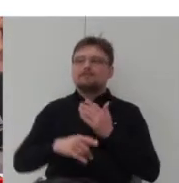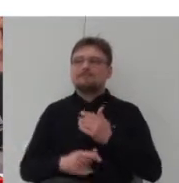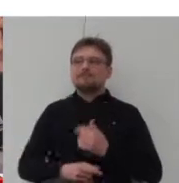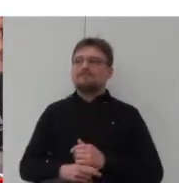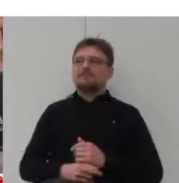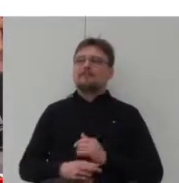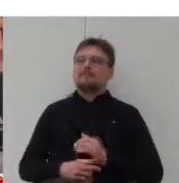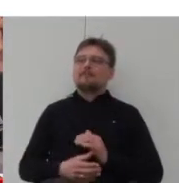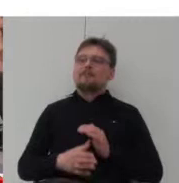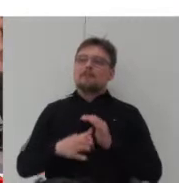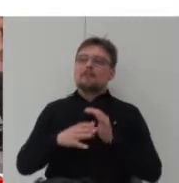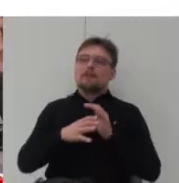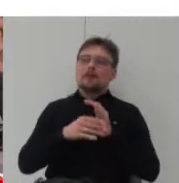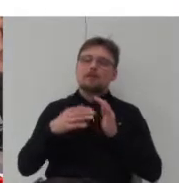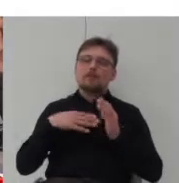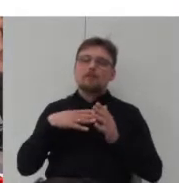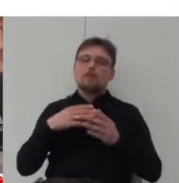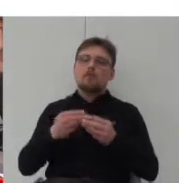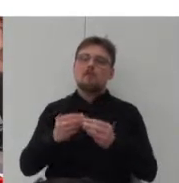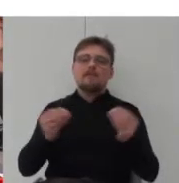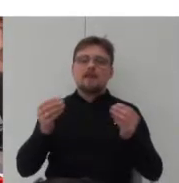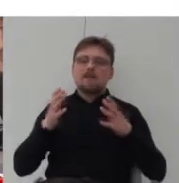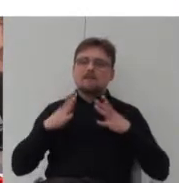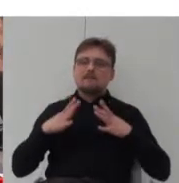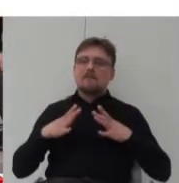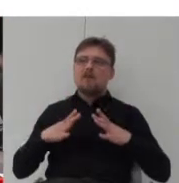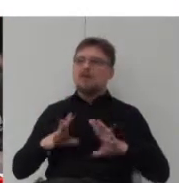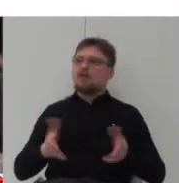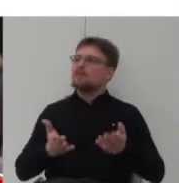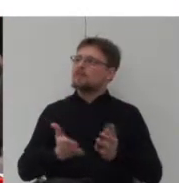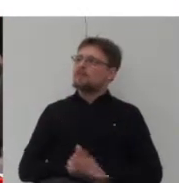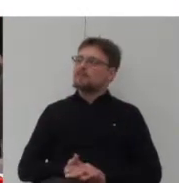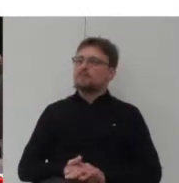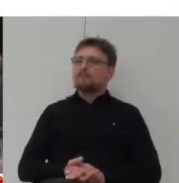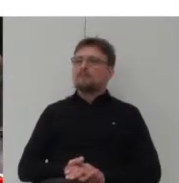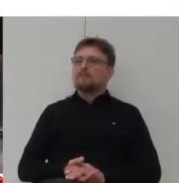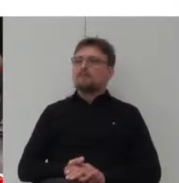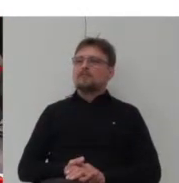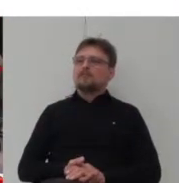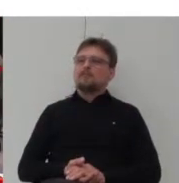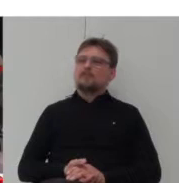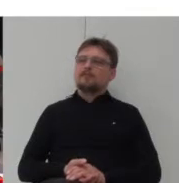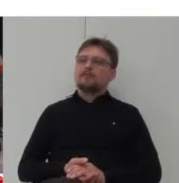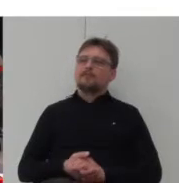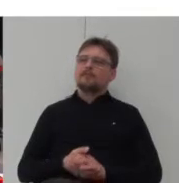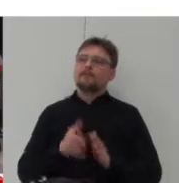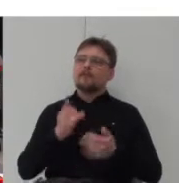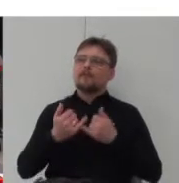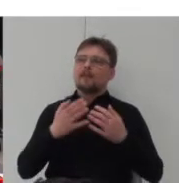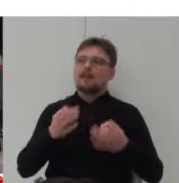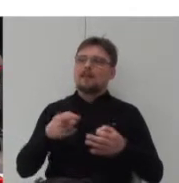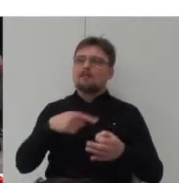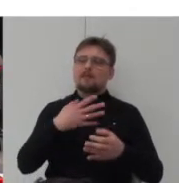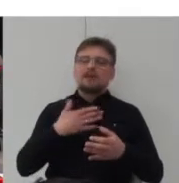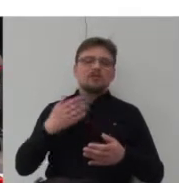przyrastała wolniej, jest mniej przetworzona. Zastanawiam się, czy skoro teraz nie czujemy tu miasta, to